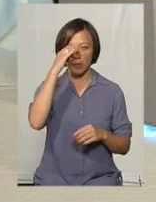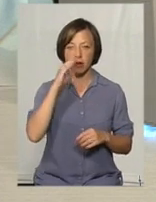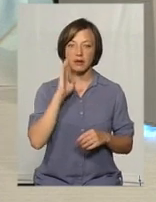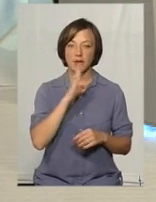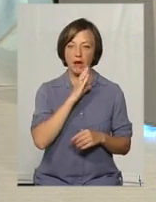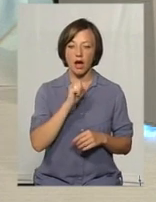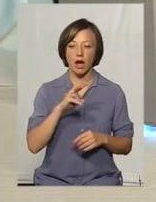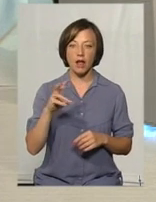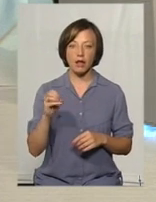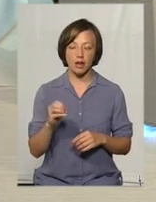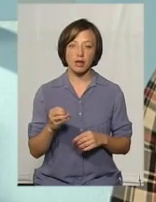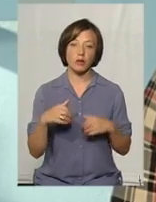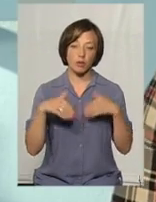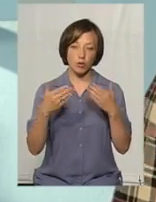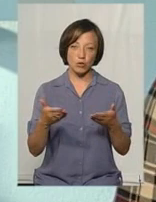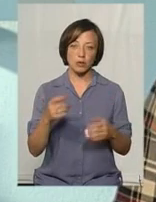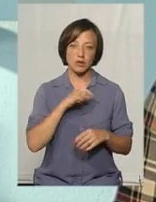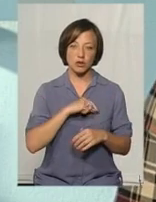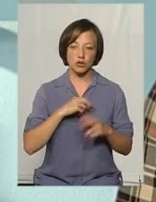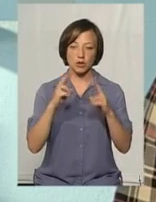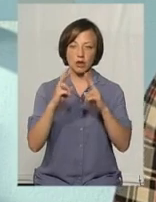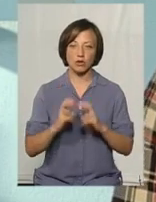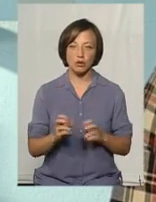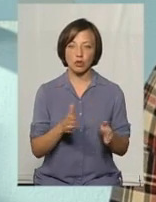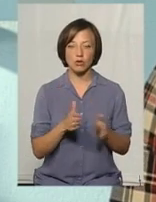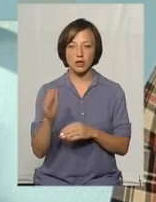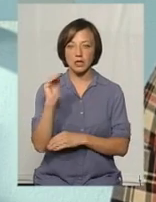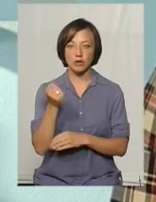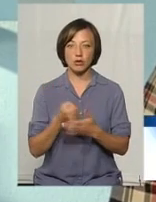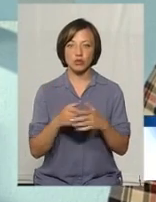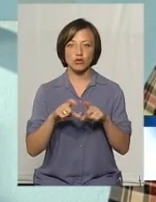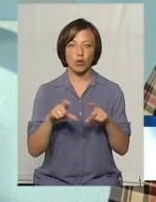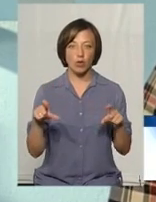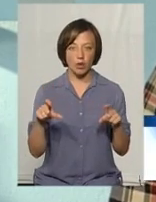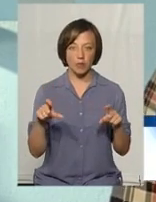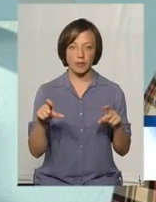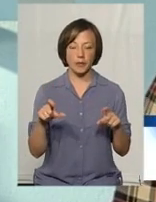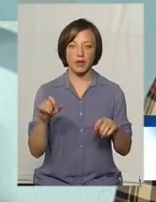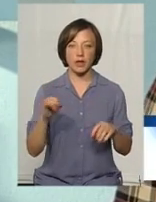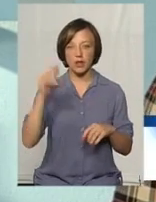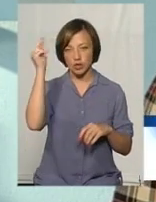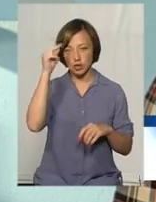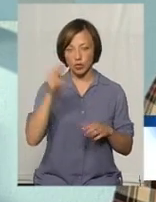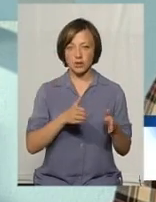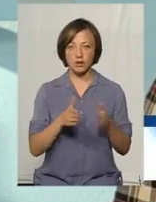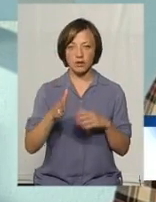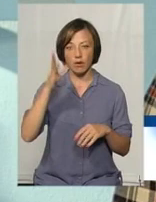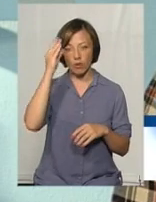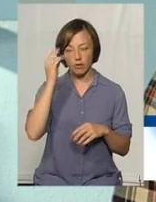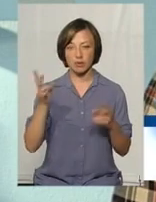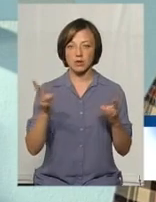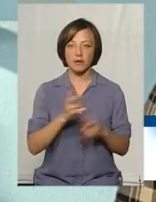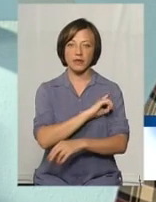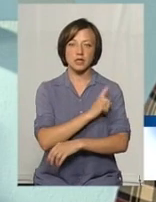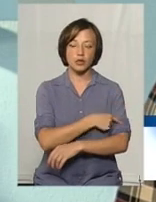Але для того і ми пропонуємо психологічну діагностику готовності дитини до школи. І шкільну зрілість враховувати, потрібно і